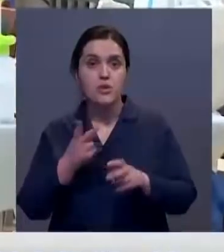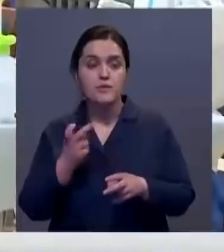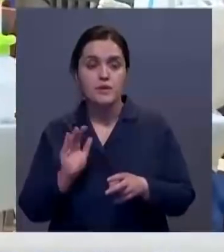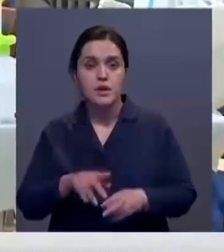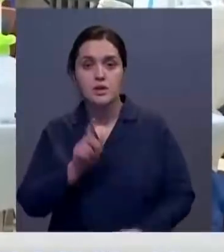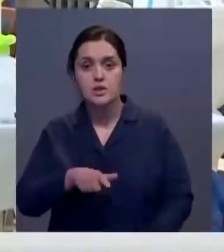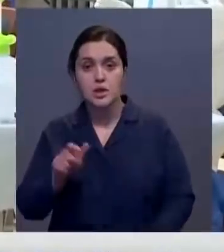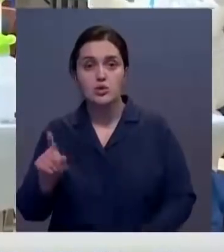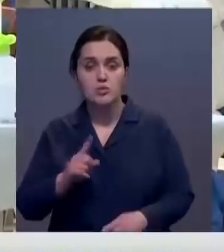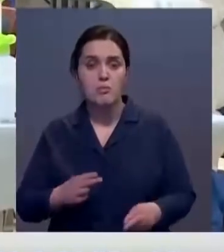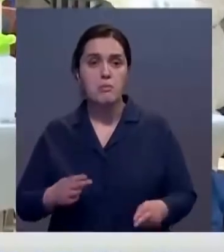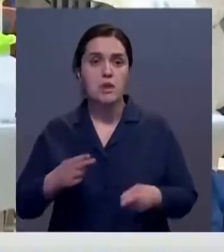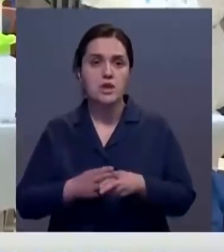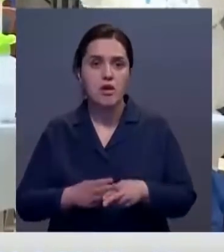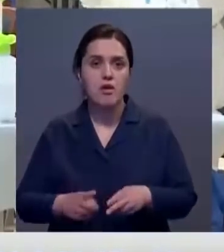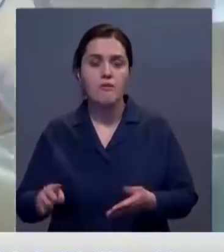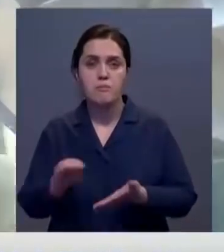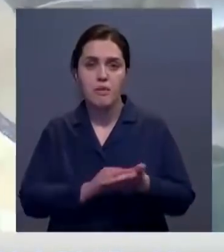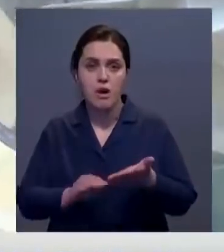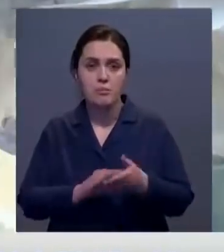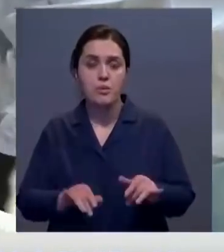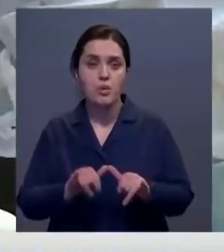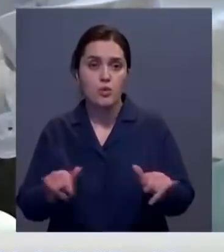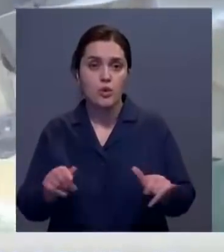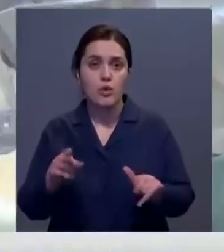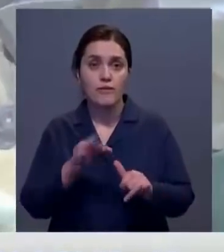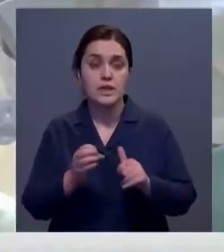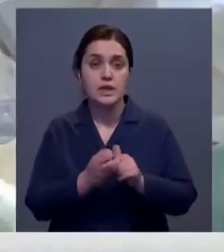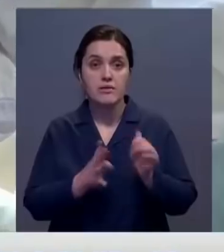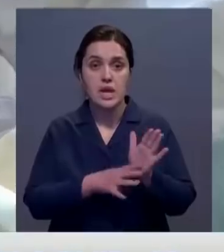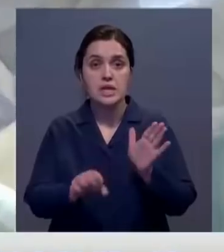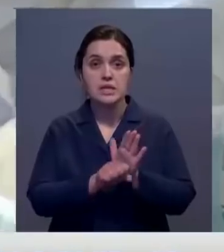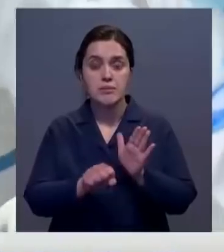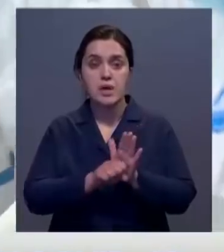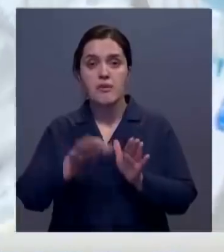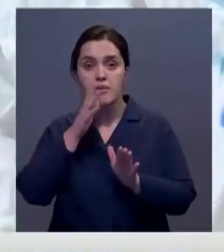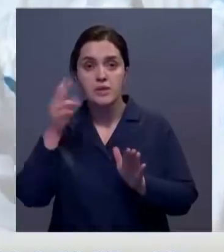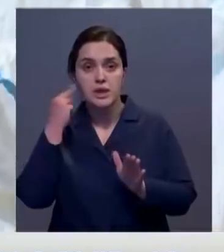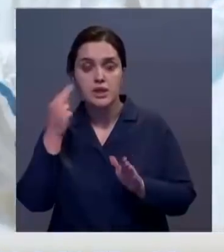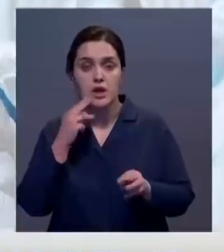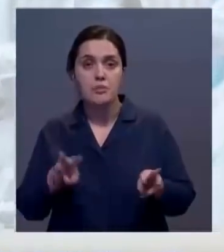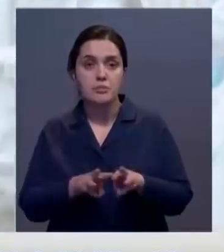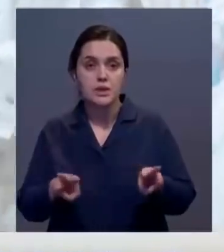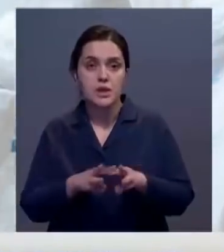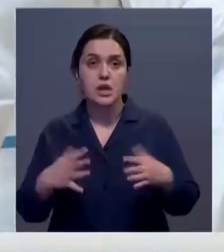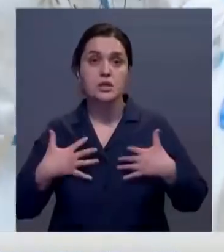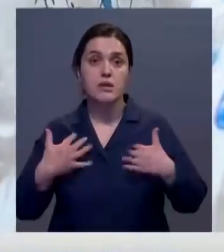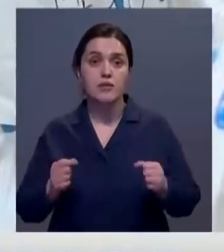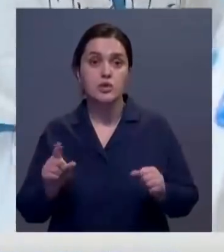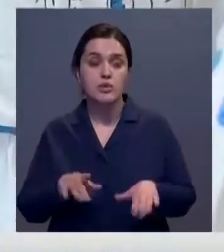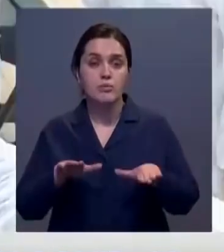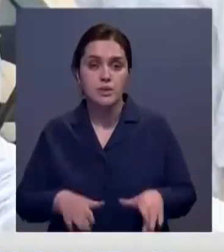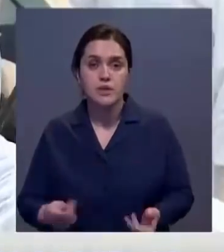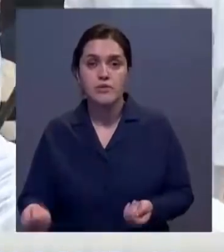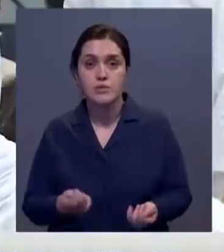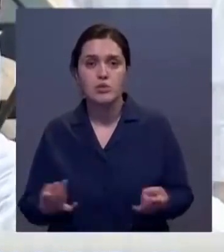человек. Чтобы предотвратить вторую волну COVID-19, в зимний период Китайское министерство здравоохранения отмечает, что местным